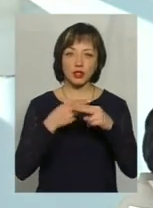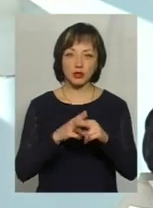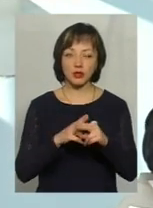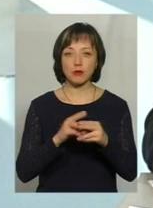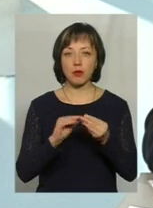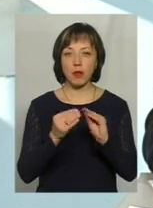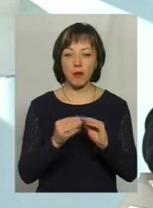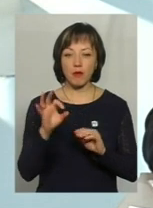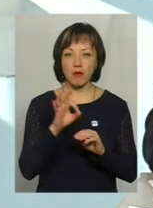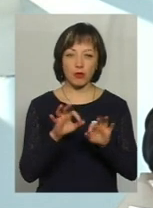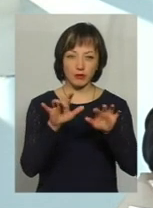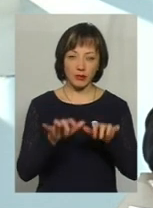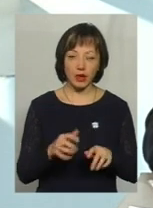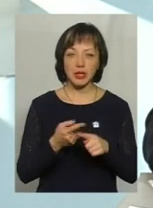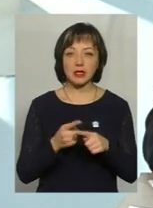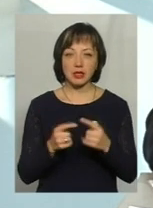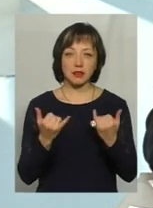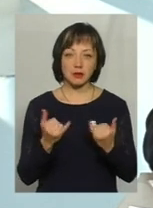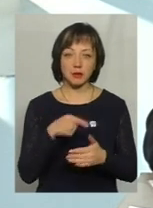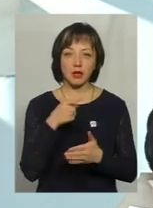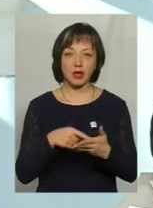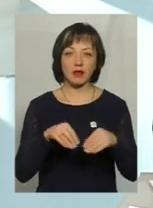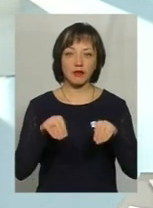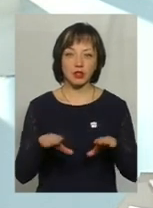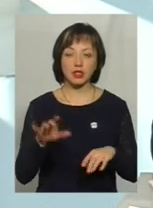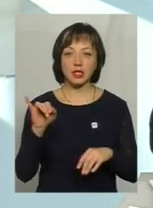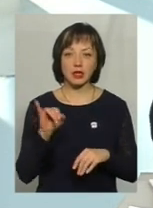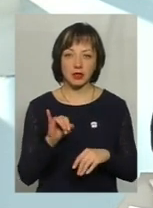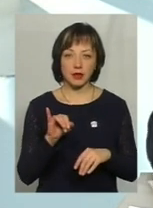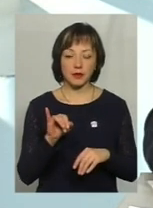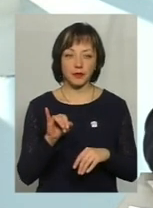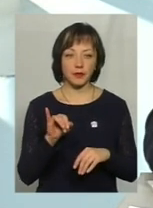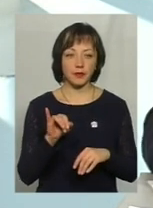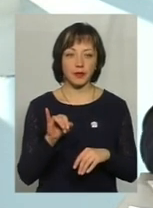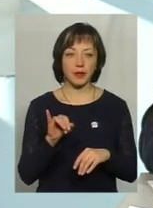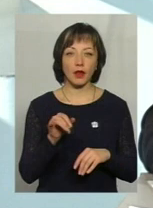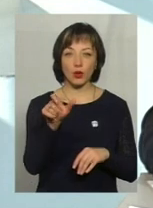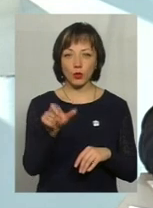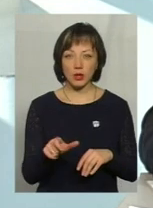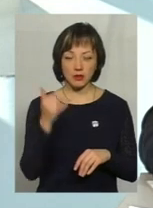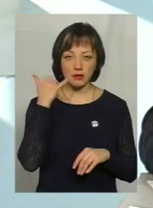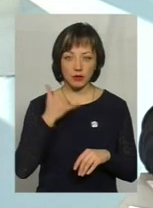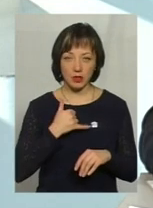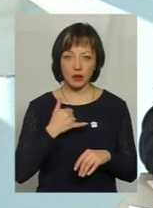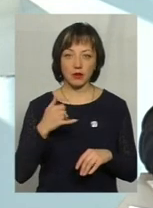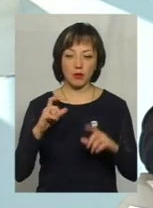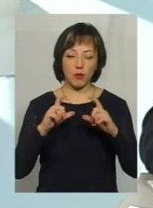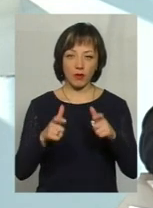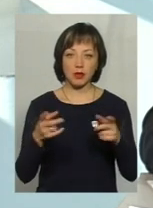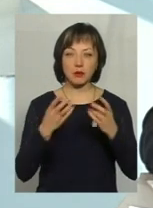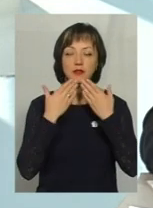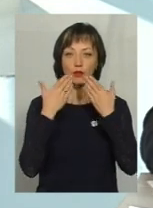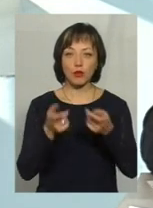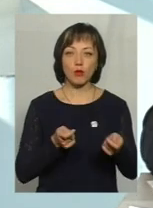забезпечення, але на даний час це питання вирішені, і, зокрема, телеглядач, який звертався стосовно повідомлення, йому треба